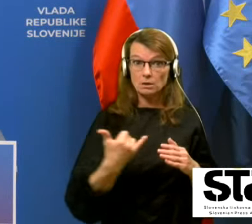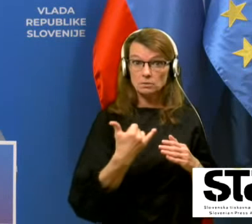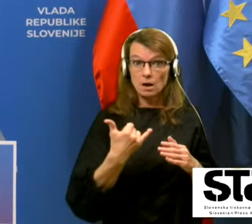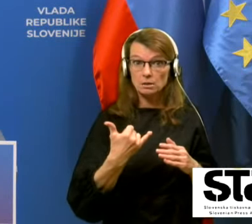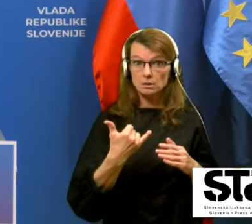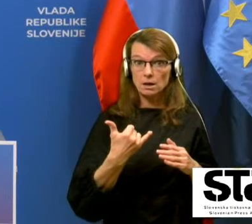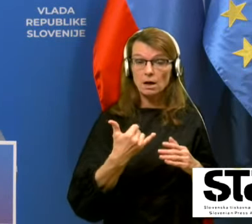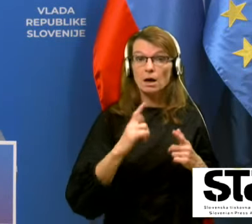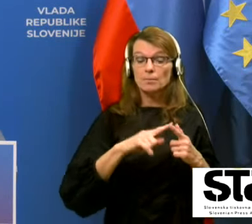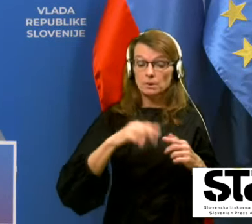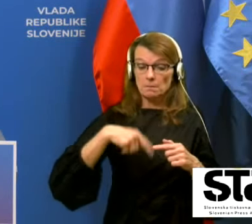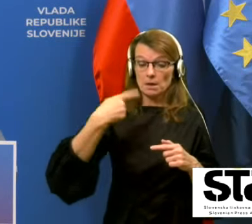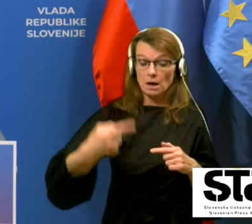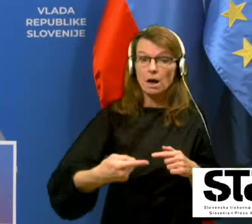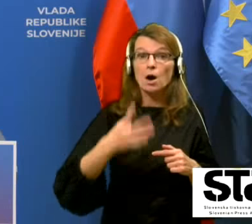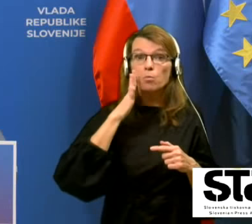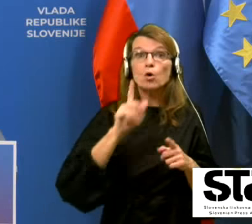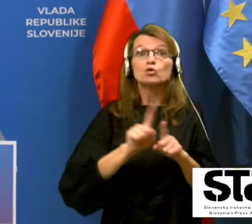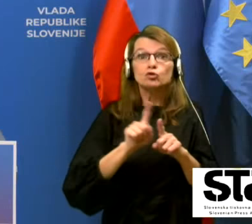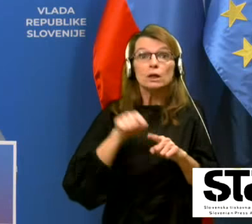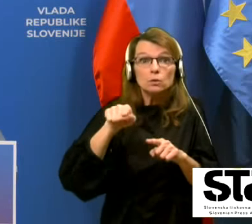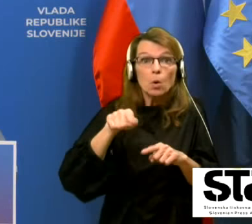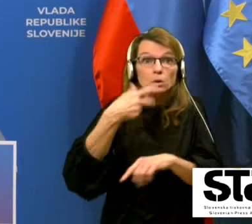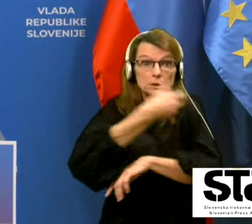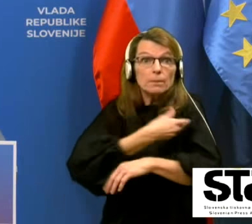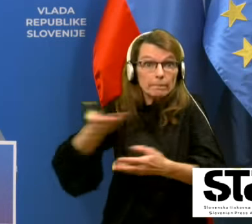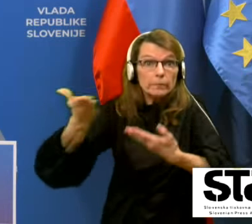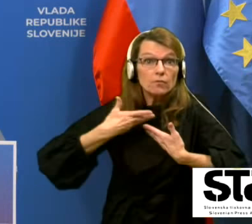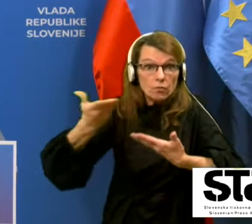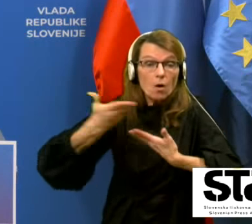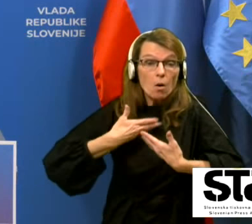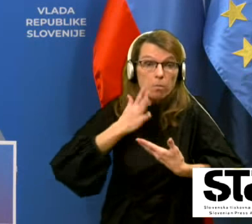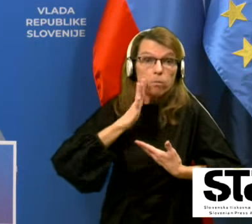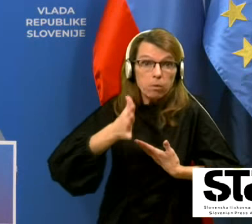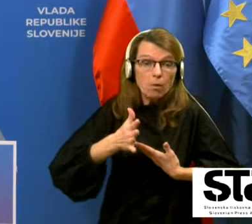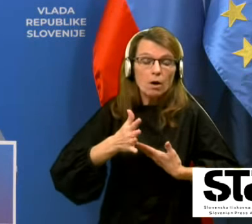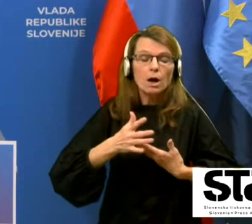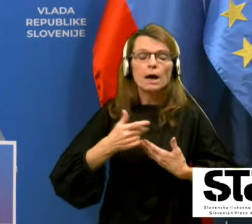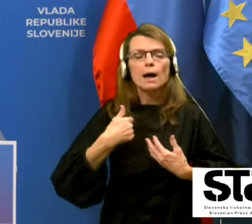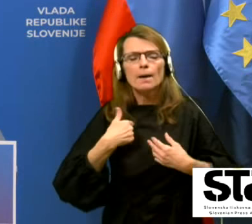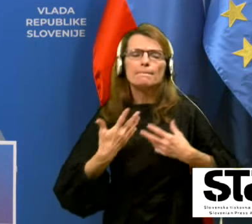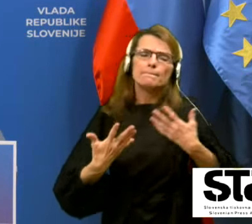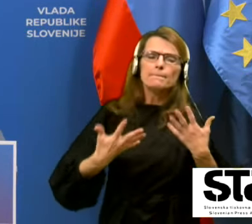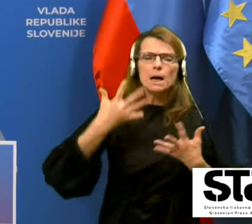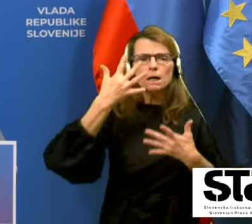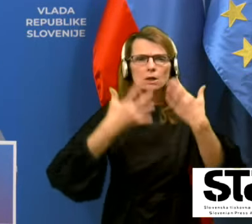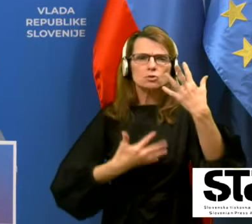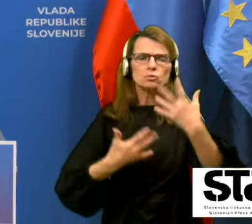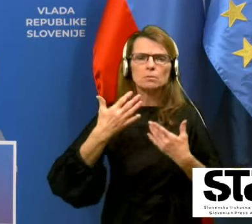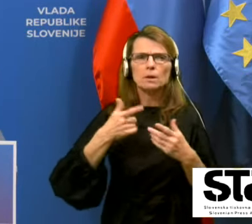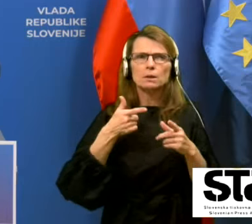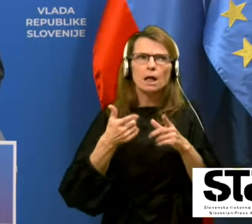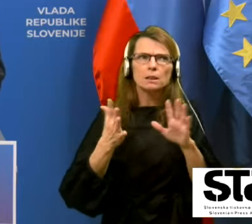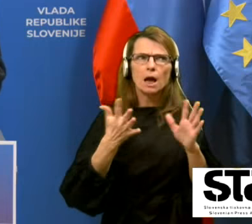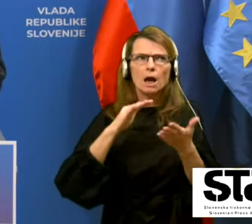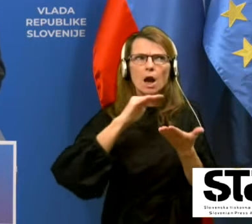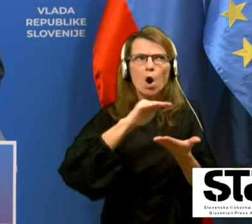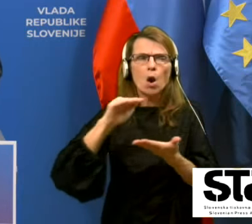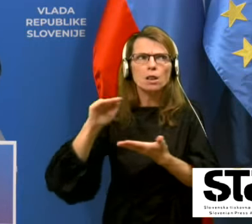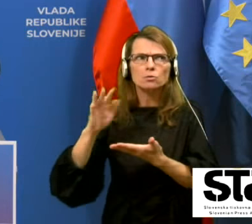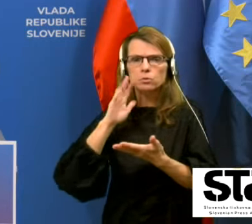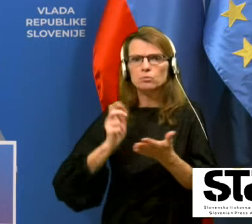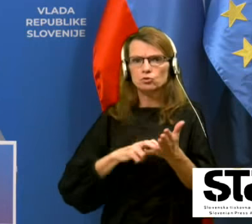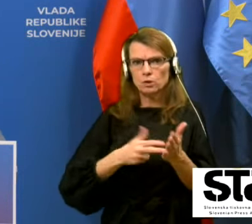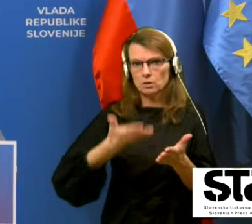nadaljevanju sproščena tudi dobava tega cepiva, pač računamo, da bomo v približno primeljivih količinah dobili tudi